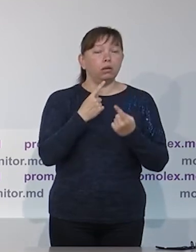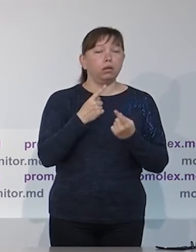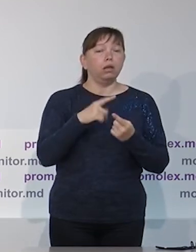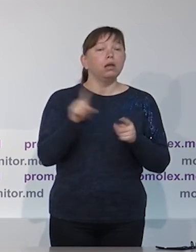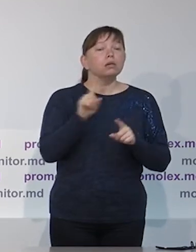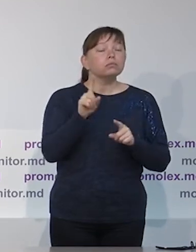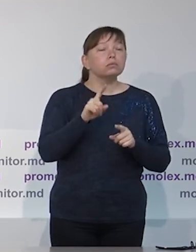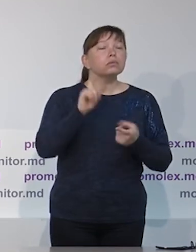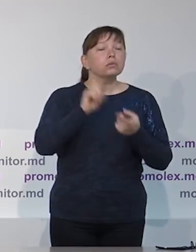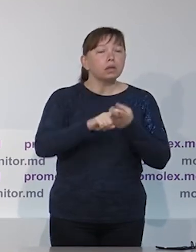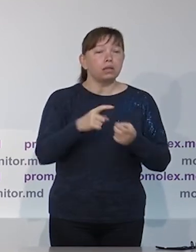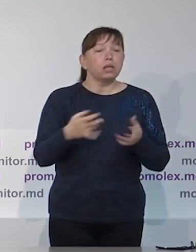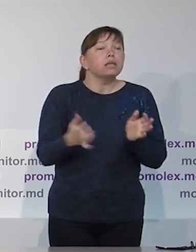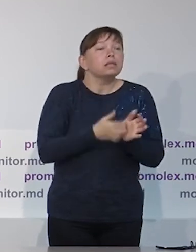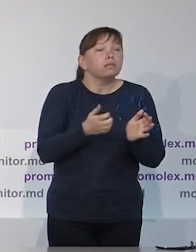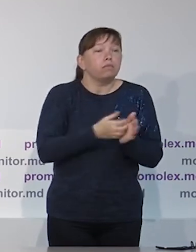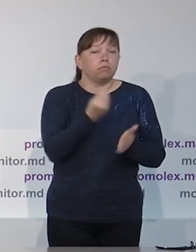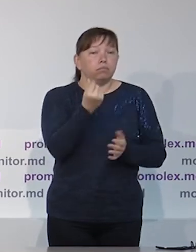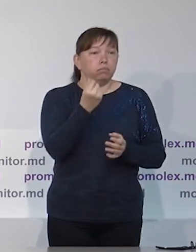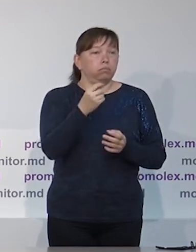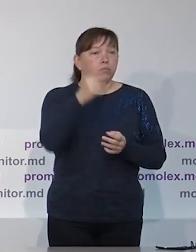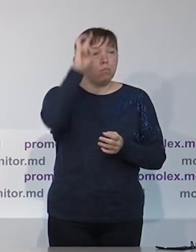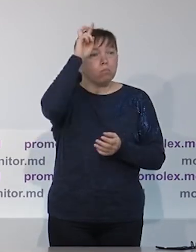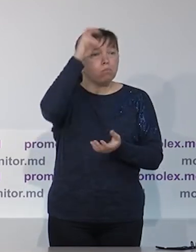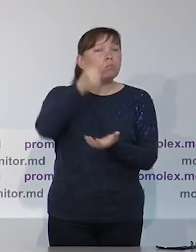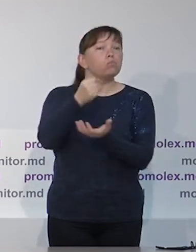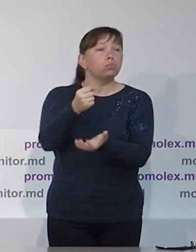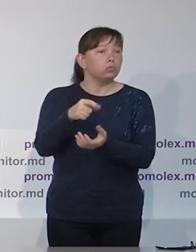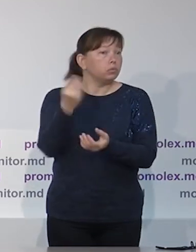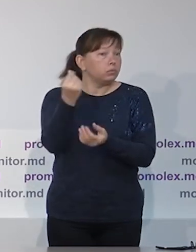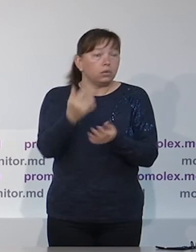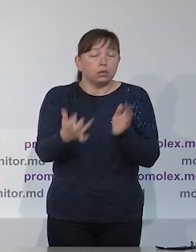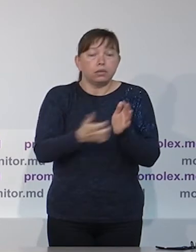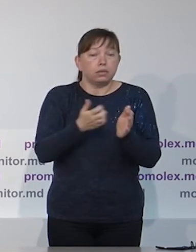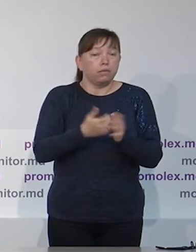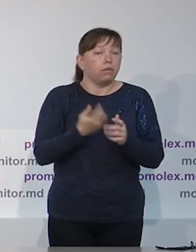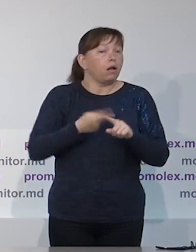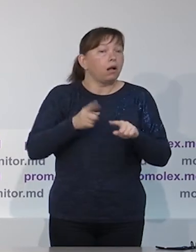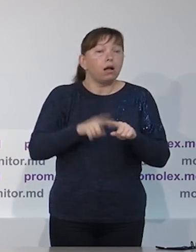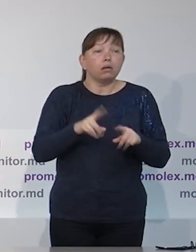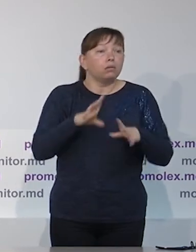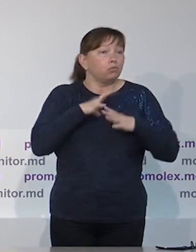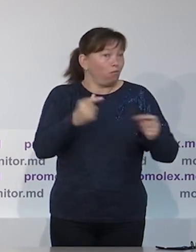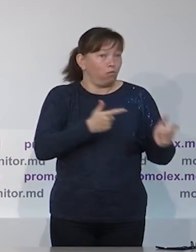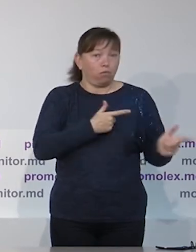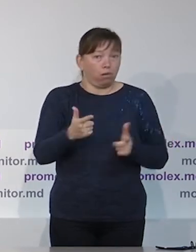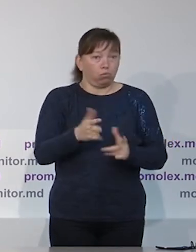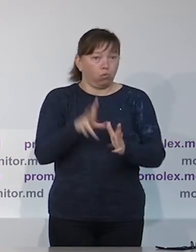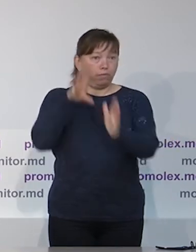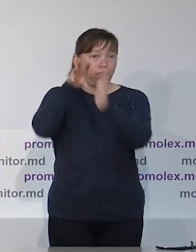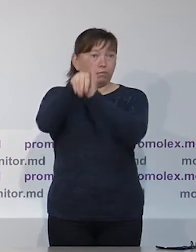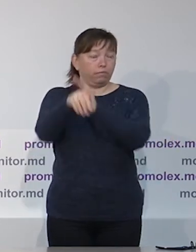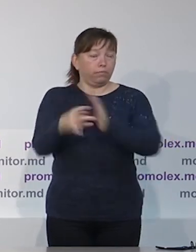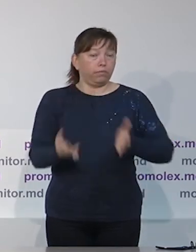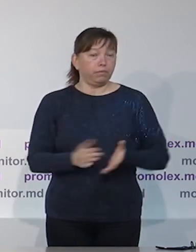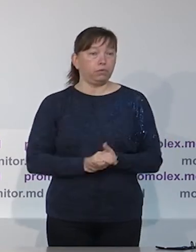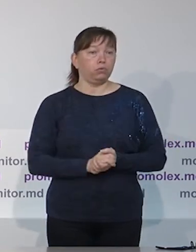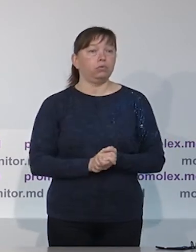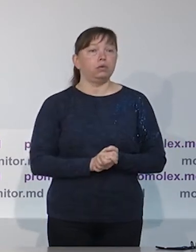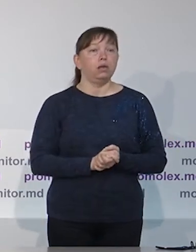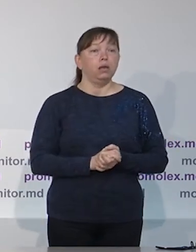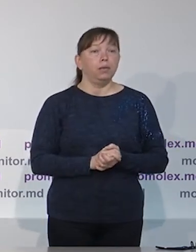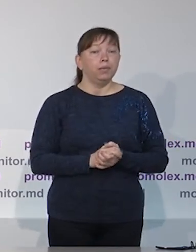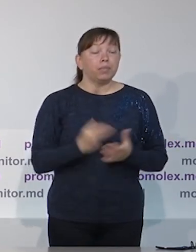В этом контексте мы наблюдали публичные дискуссии, связанные с отсутствием финансовых ресурсов в